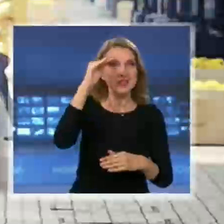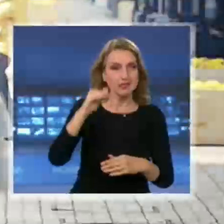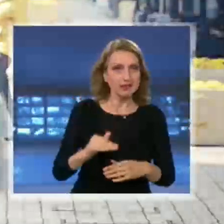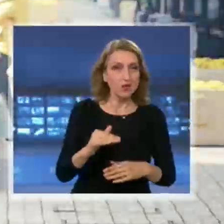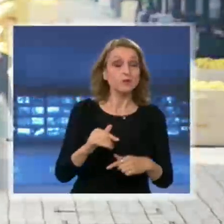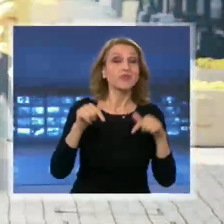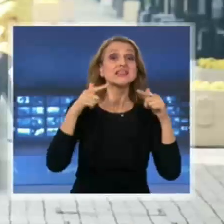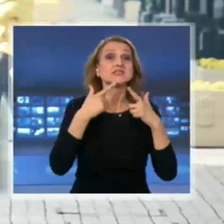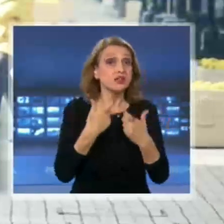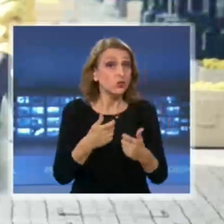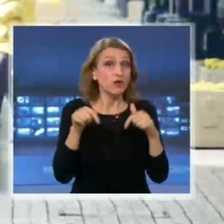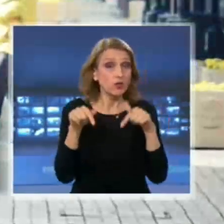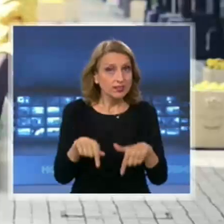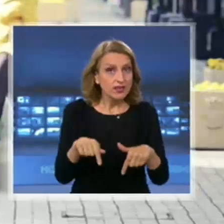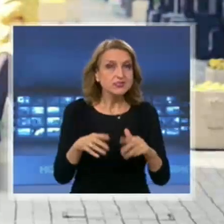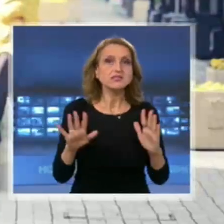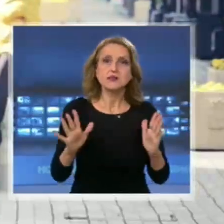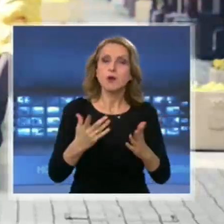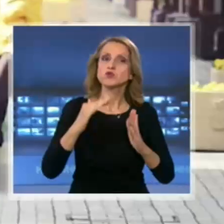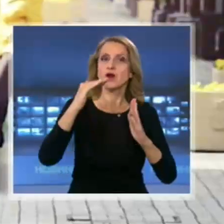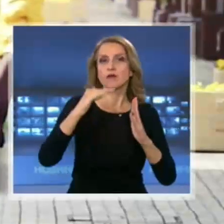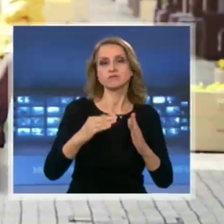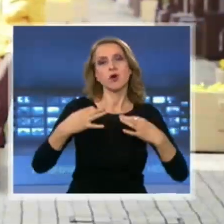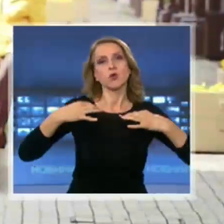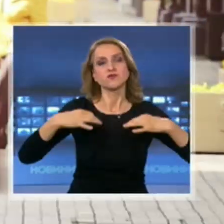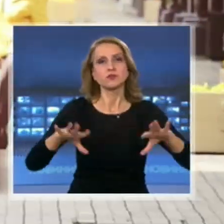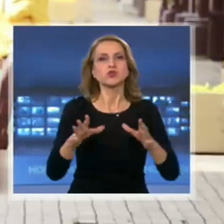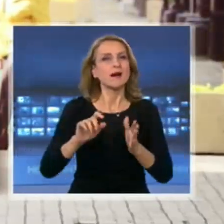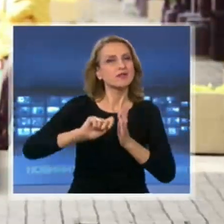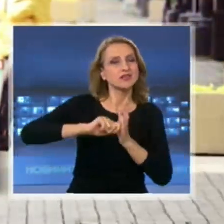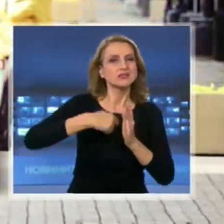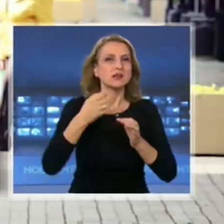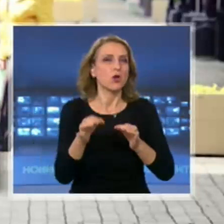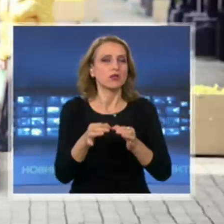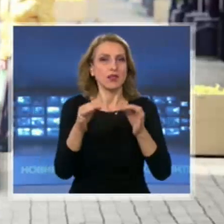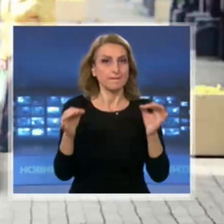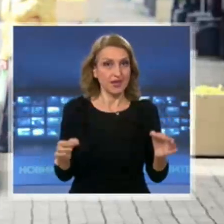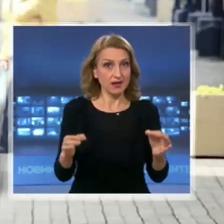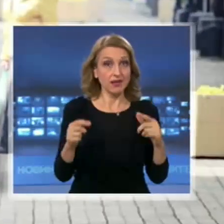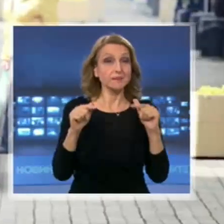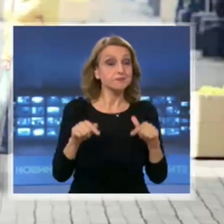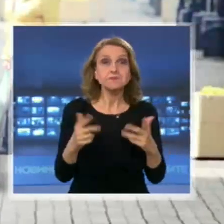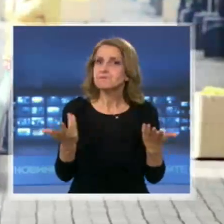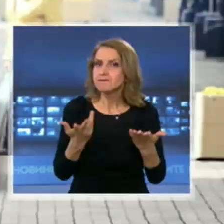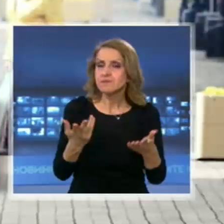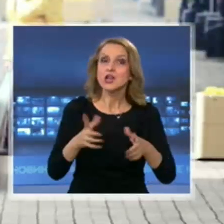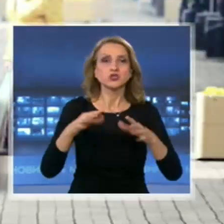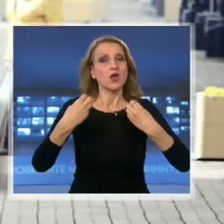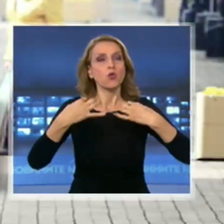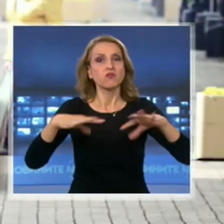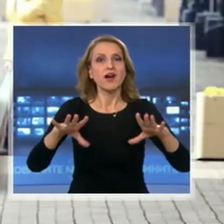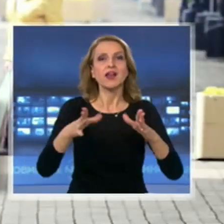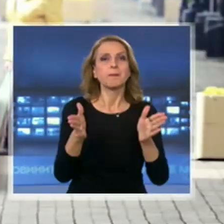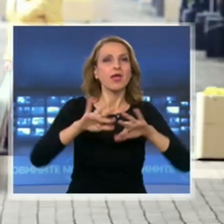влизат в сила редица от облегченията срещу мерките за борба с коронавируса. Сред тях отварянето на басейни,